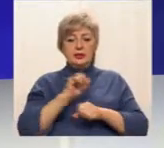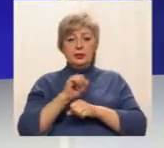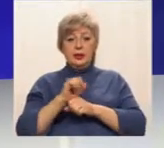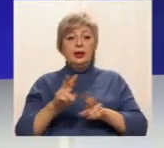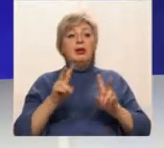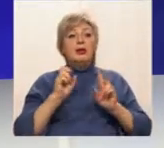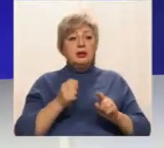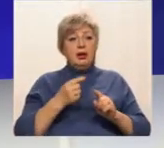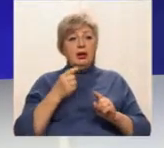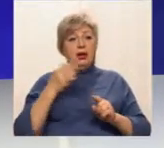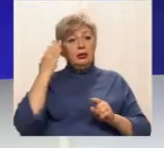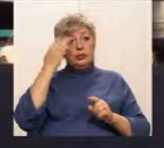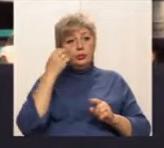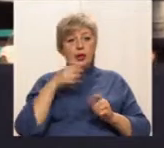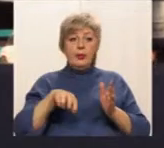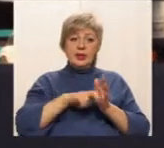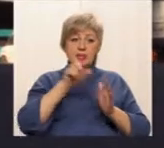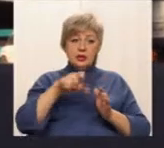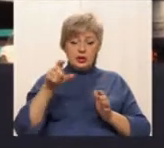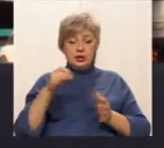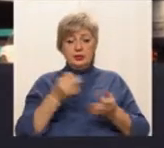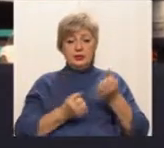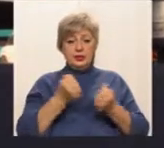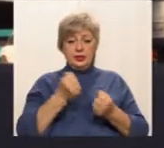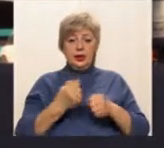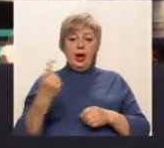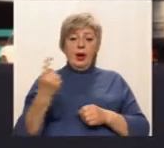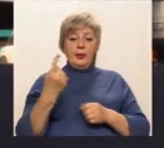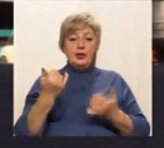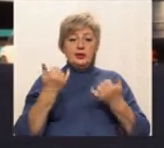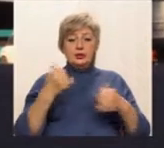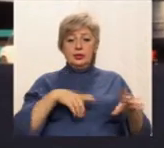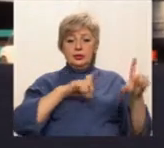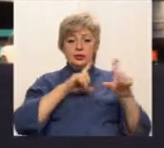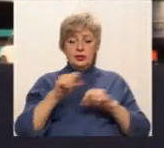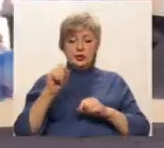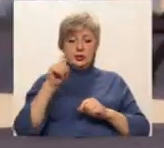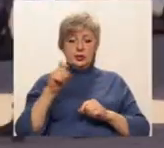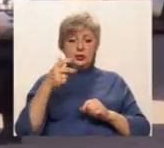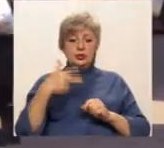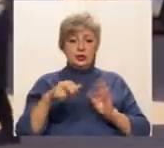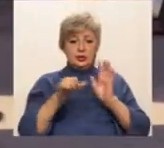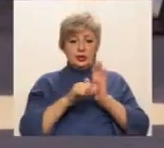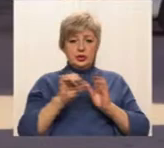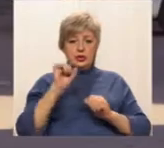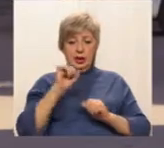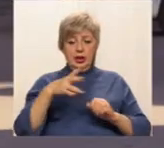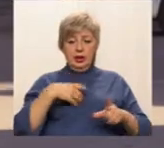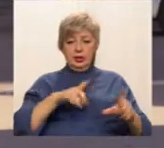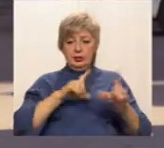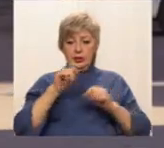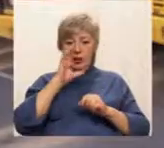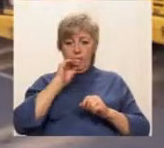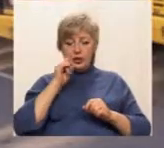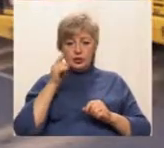дізнавалась Тетяна Загора. Перший сьогодні від'їжджає маршрутом 136А з нового центру Градіслава Кулікова.